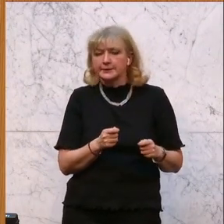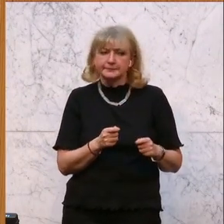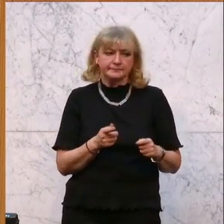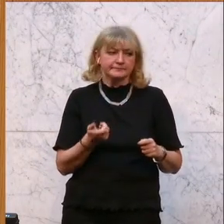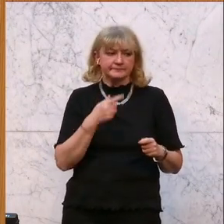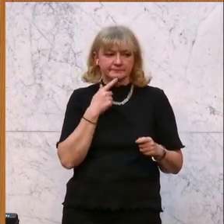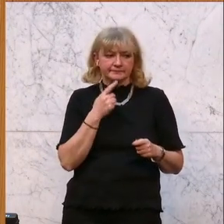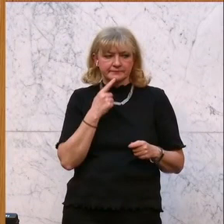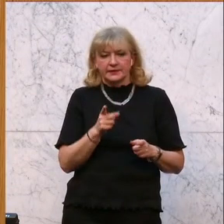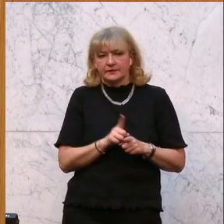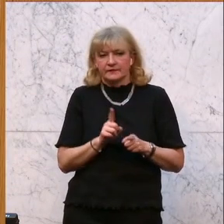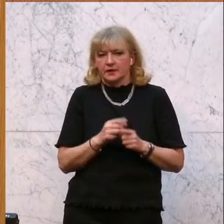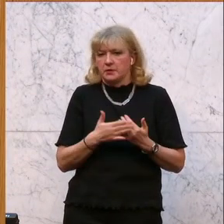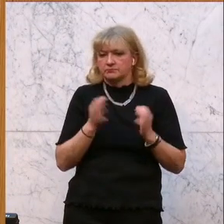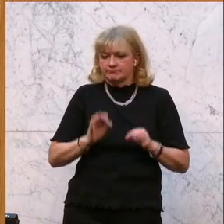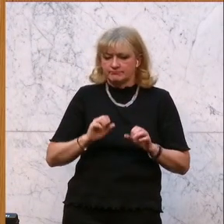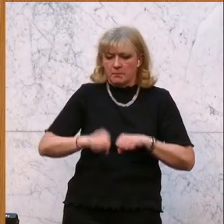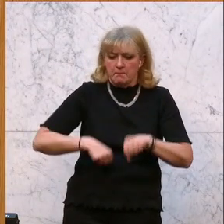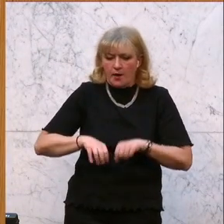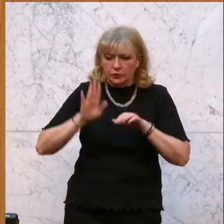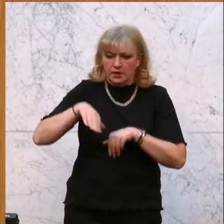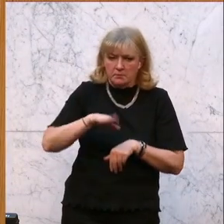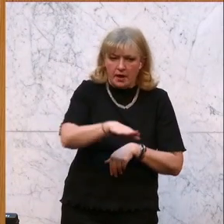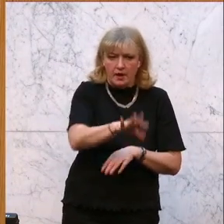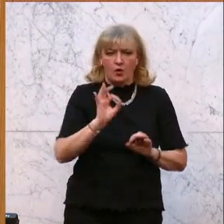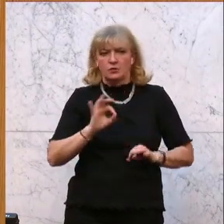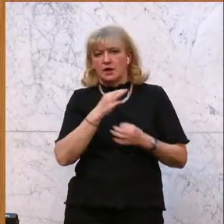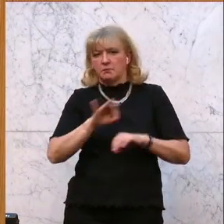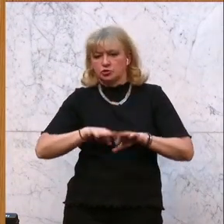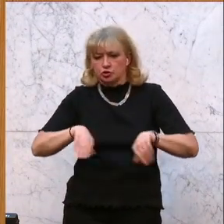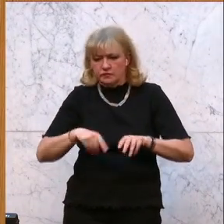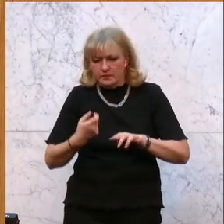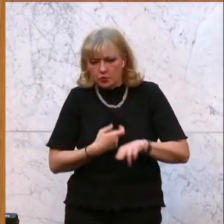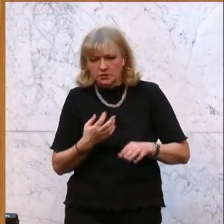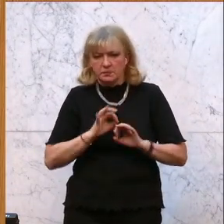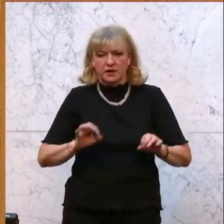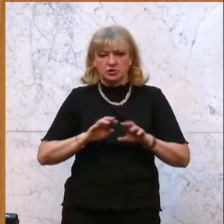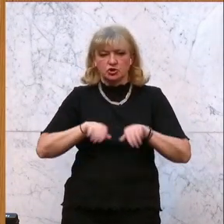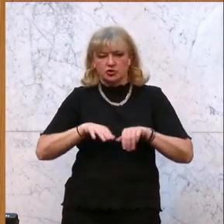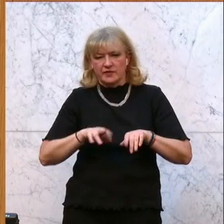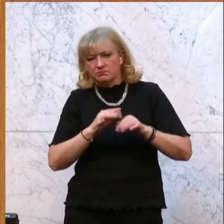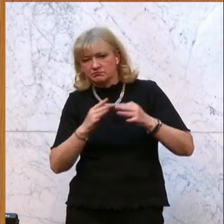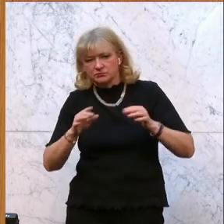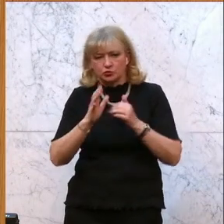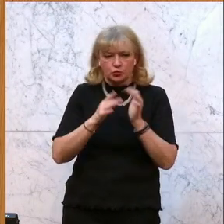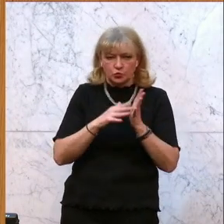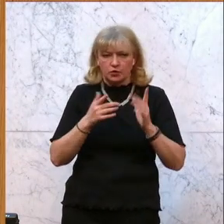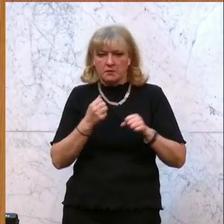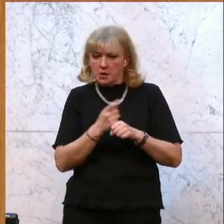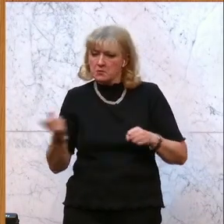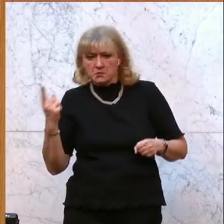Mountainbikestrecken beispielsweise, sowie für mehr Schwimmkurse und eine bessere Schwimminfrastruktur für inhaltlich gut befunden haben,